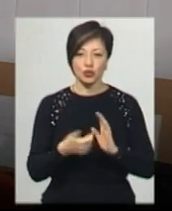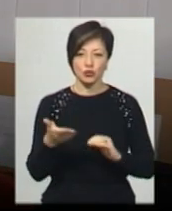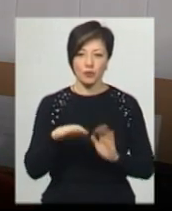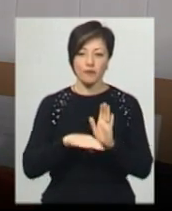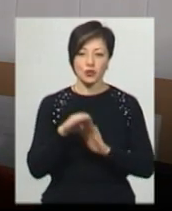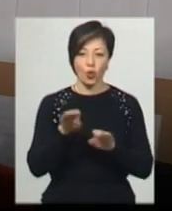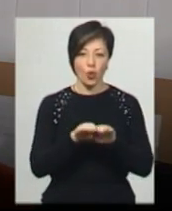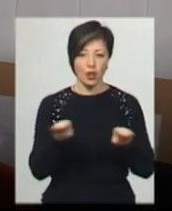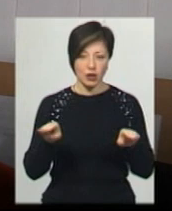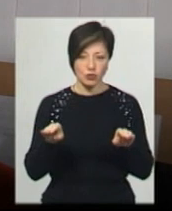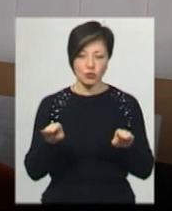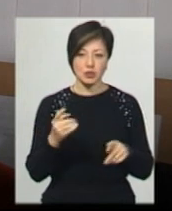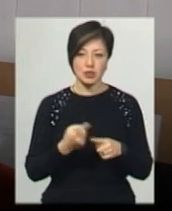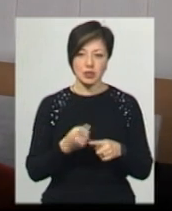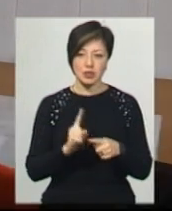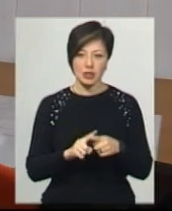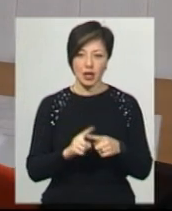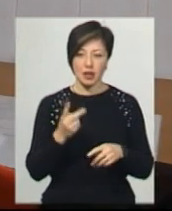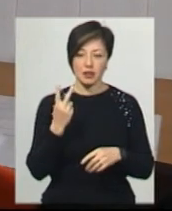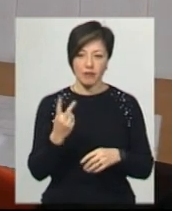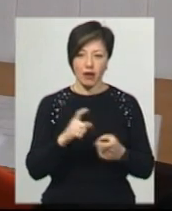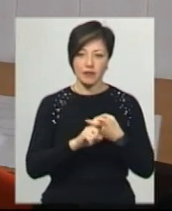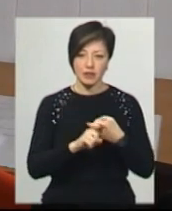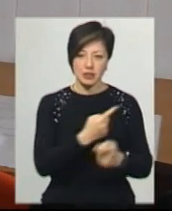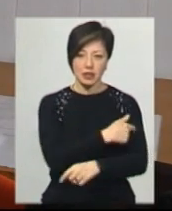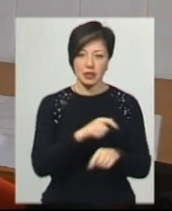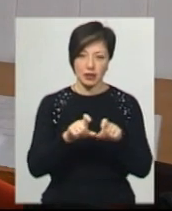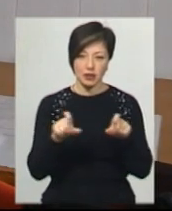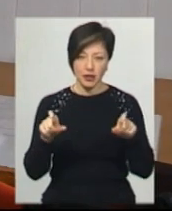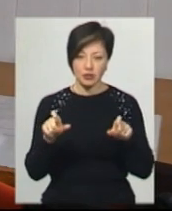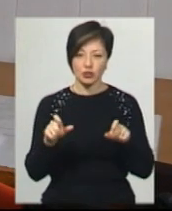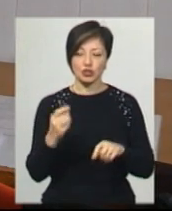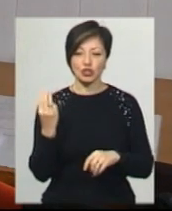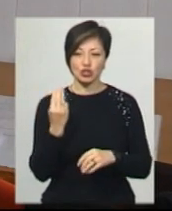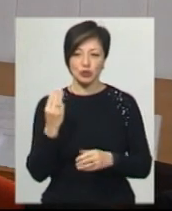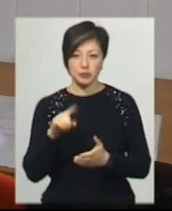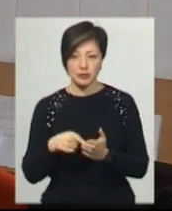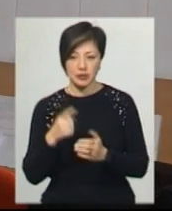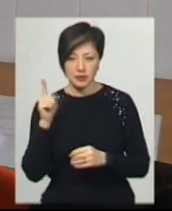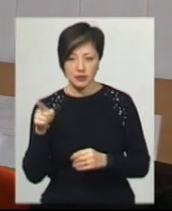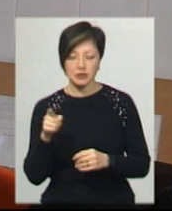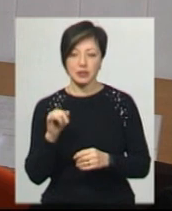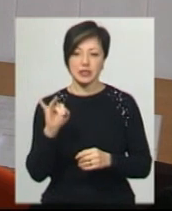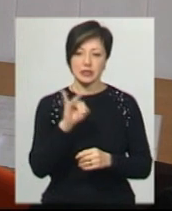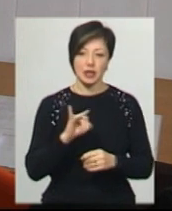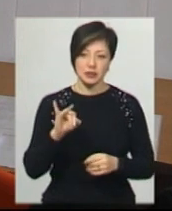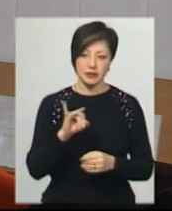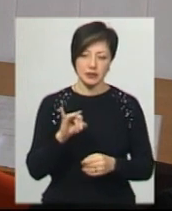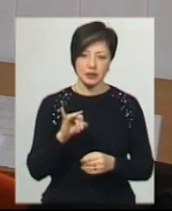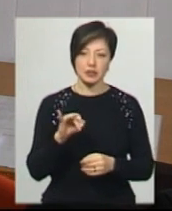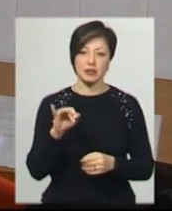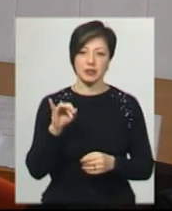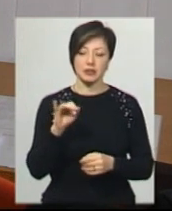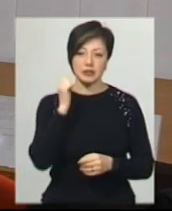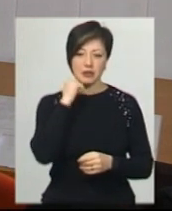високого класу, це є два в інфекційній лікарні, в Шепітівці, в Ізяславській ЦРЛ, і в